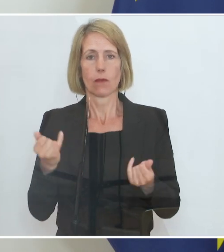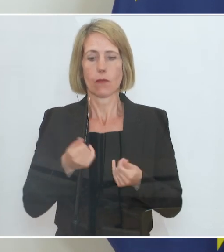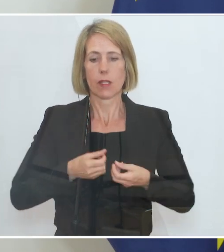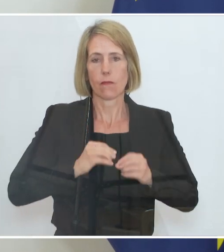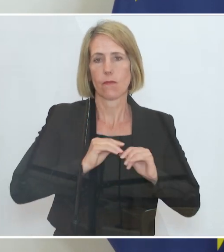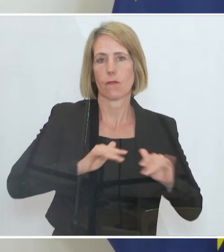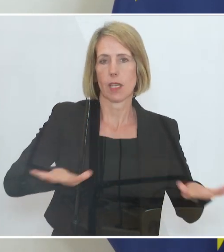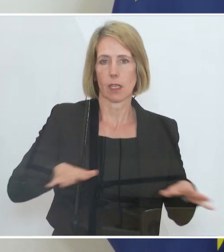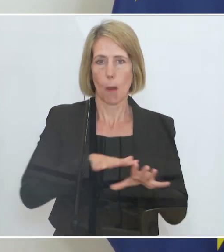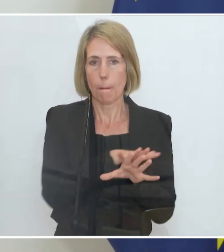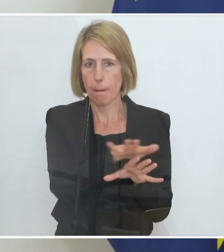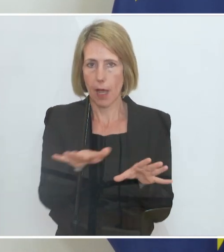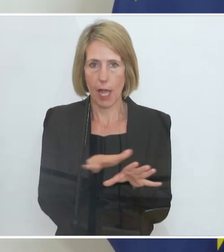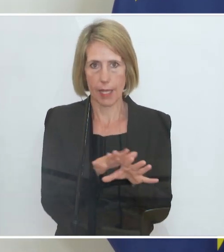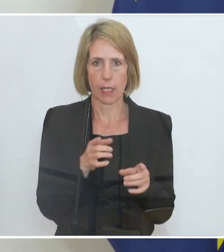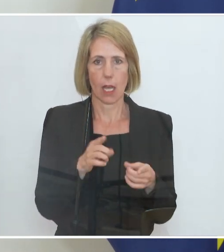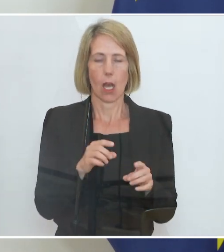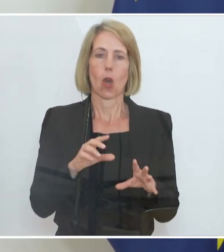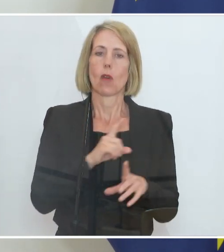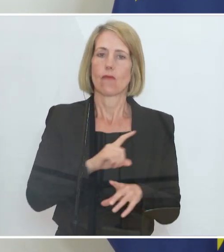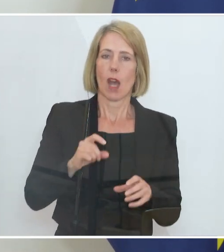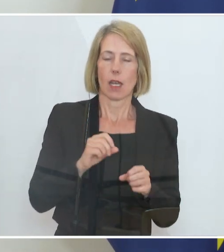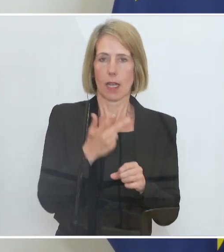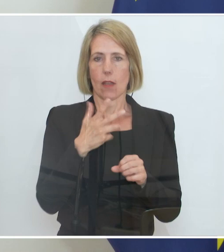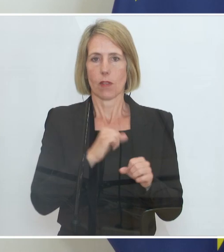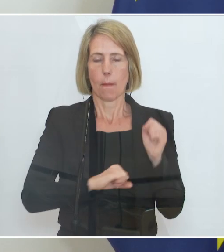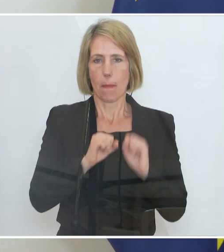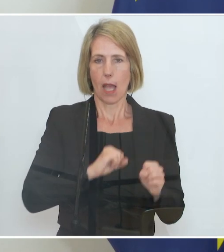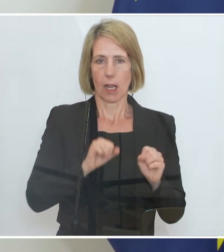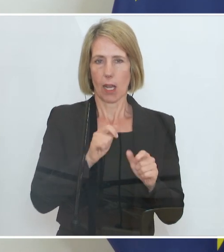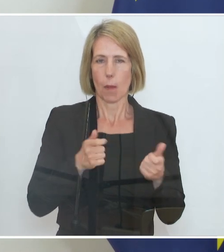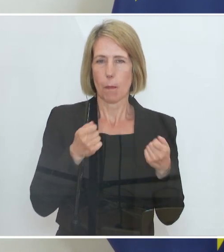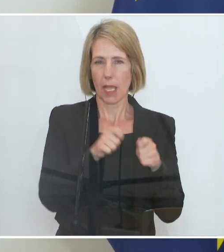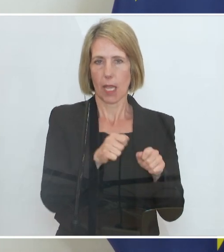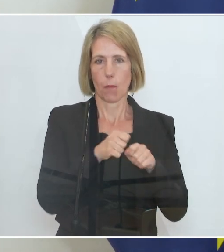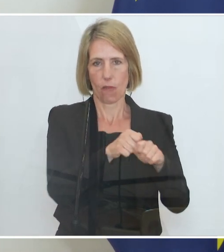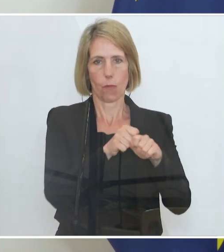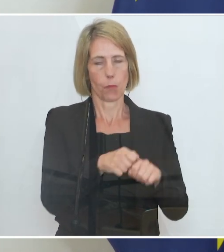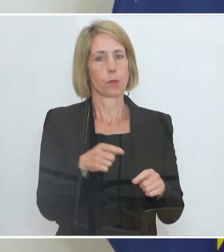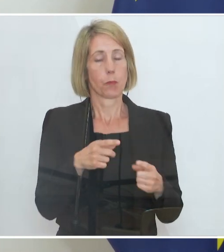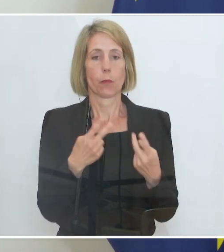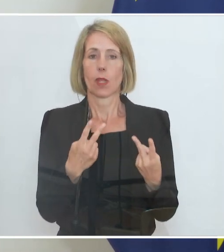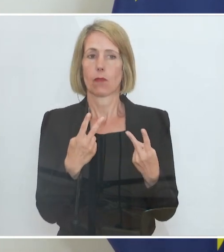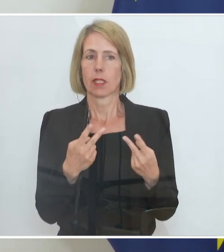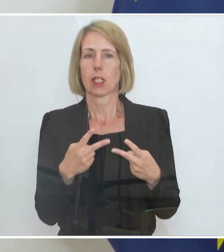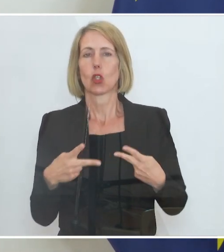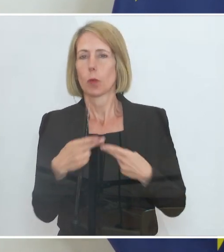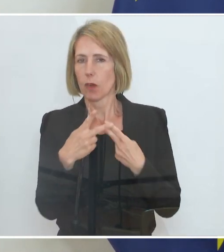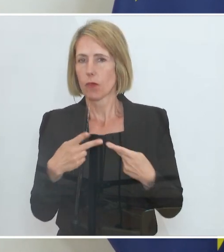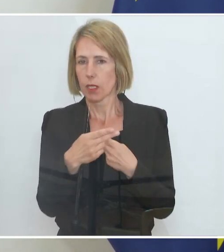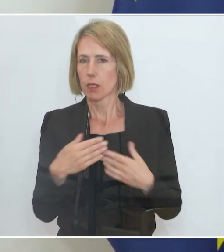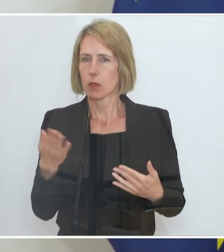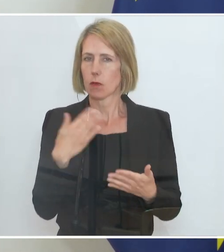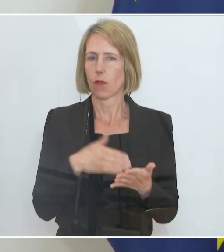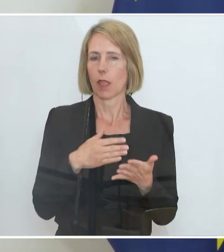Arbeitskräftemangel auch bekämpfen. Und da ist die Frage der Fristigkeit des Instrumenteneinsatzes das wichtig. Also sonst waren wir uns grundsätzlich überall